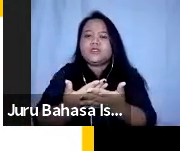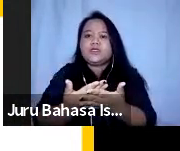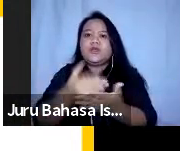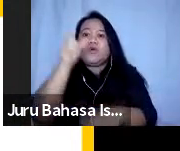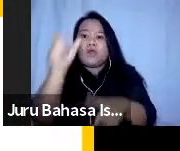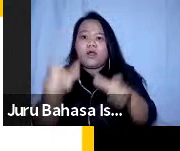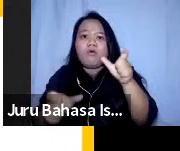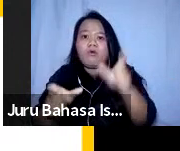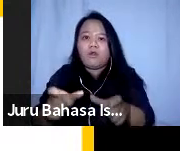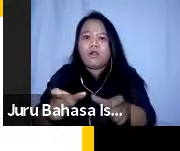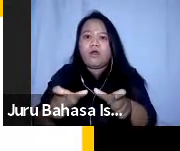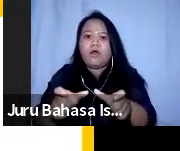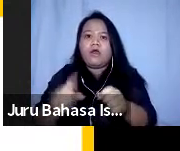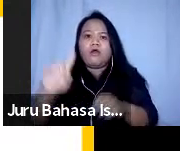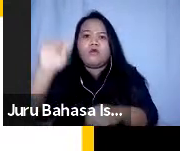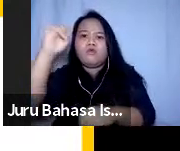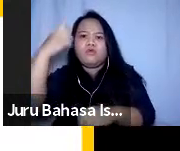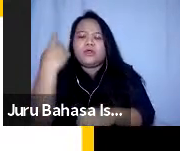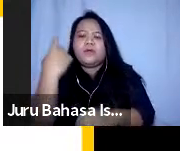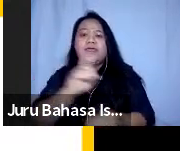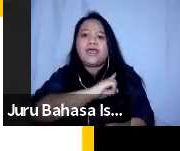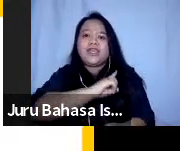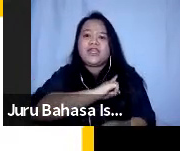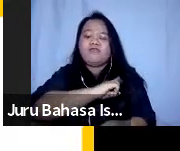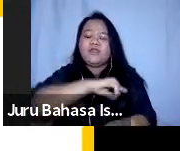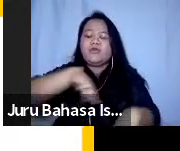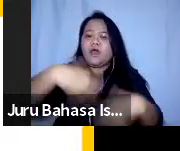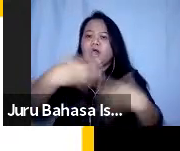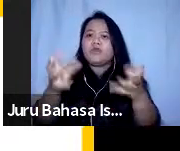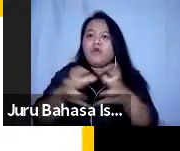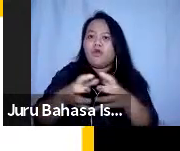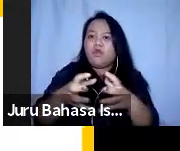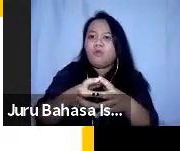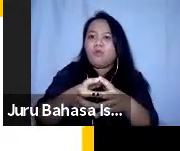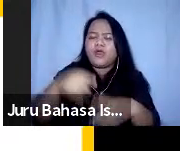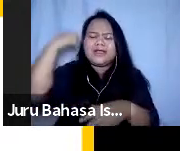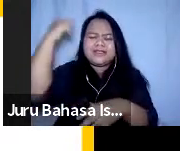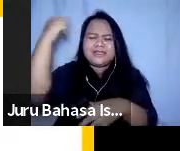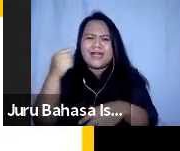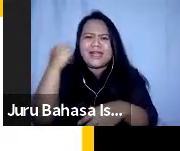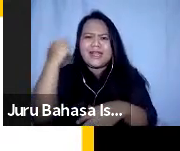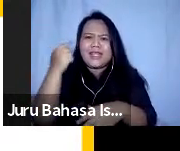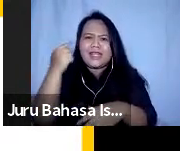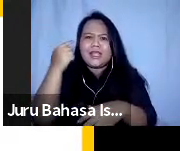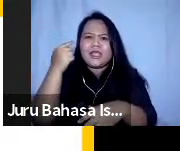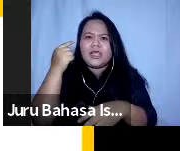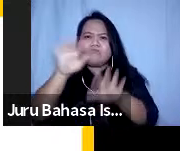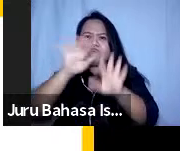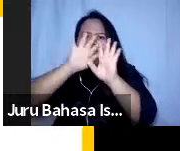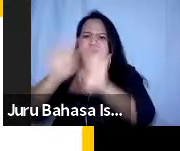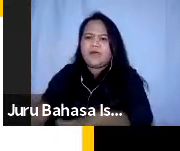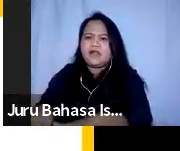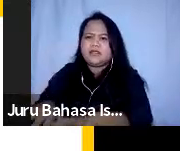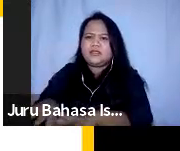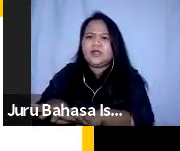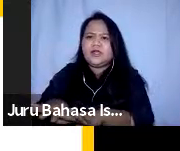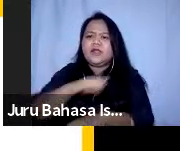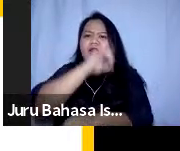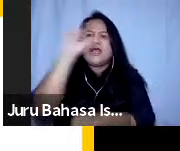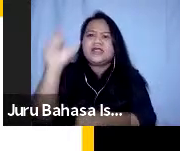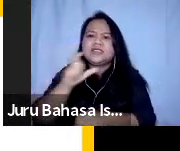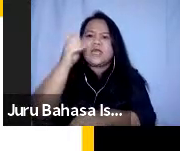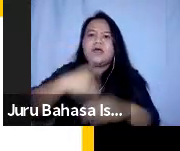utamanya individu atau kelompok yang seringkali termarginalkan dengan cara